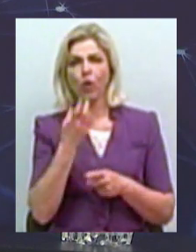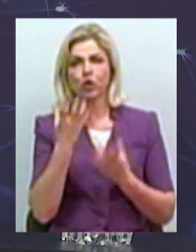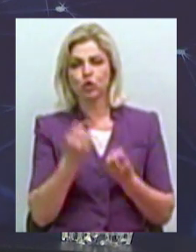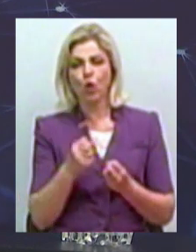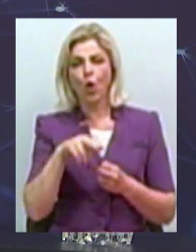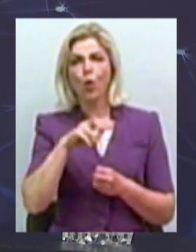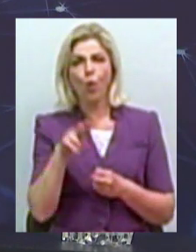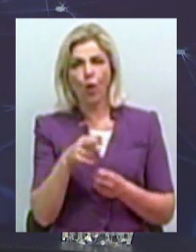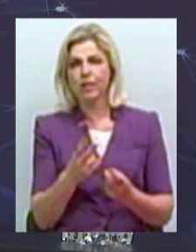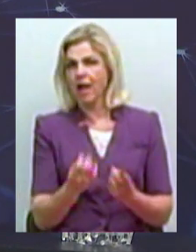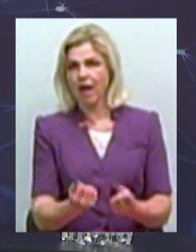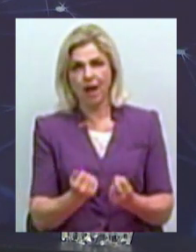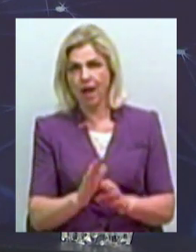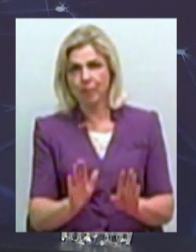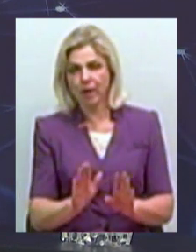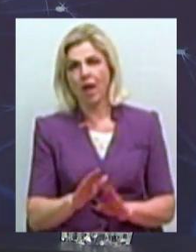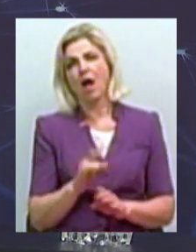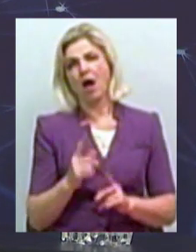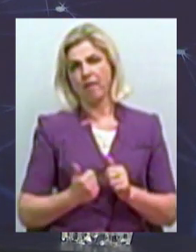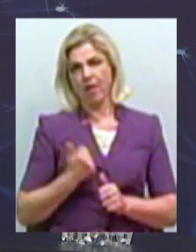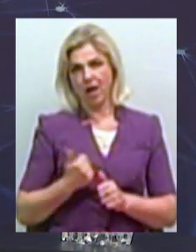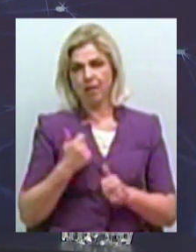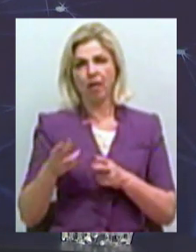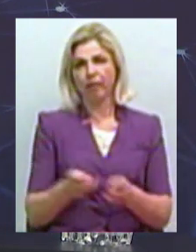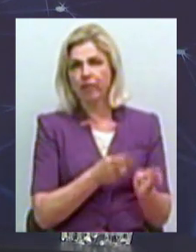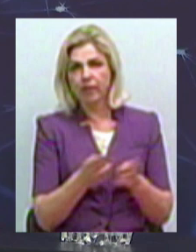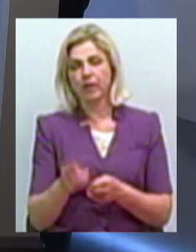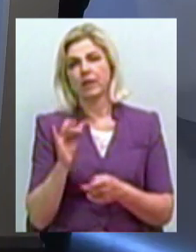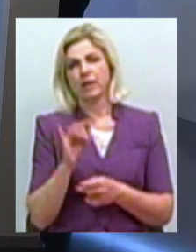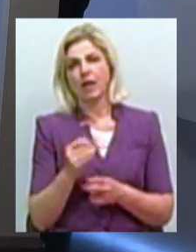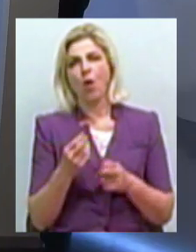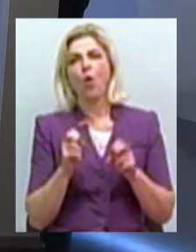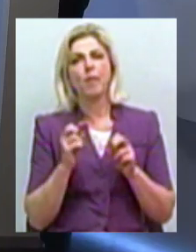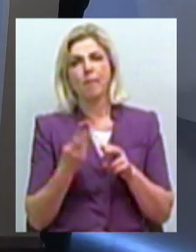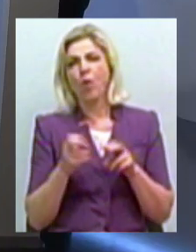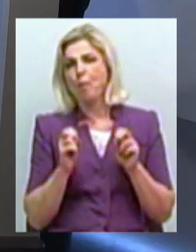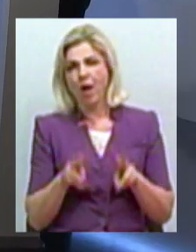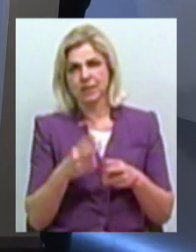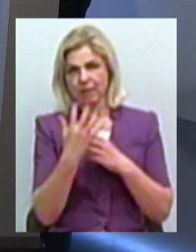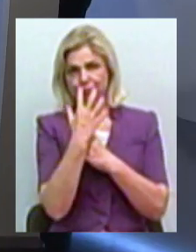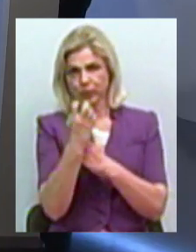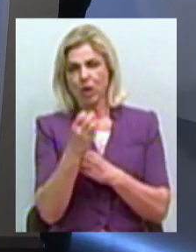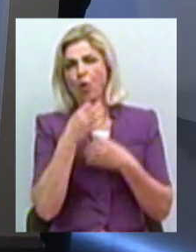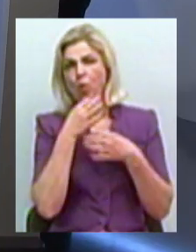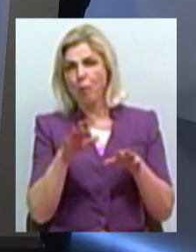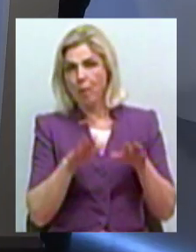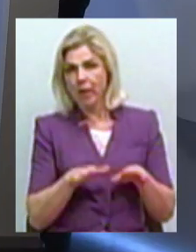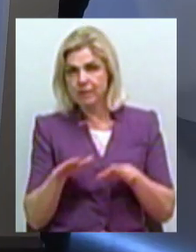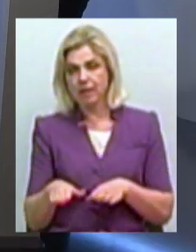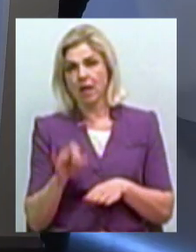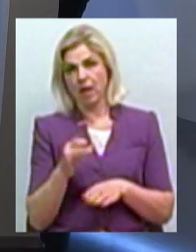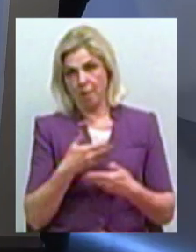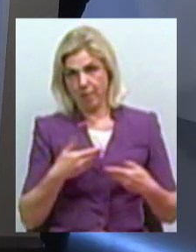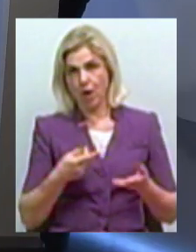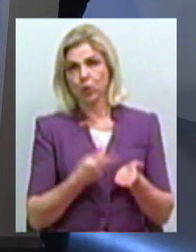стійкий лід. Це стосується також небезпечних селфіг будь-де інде. І також ми